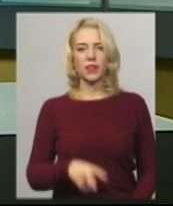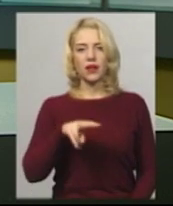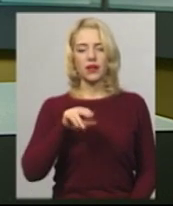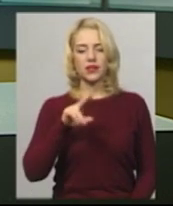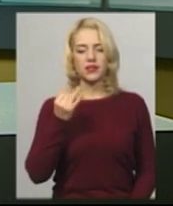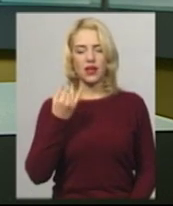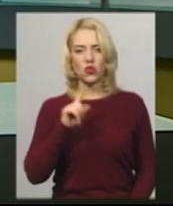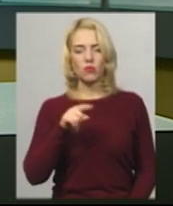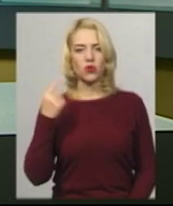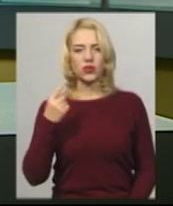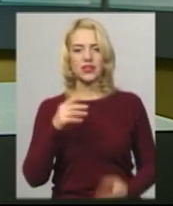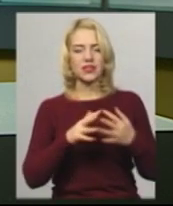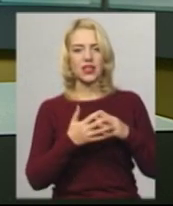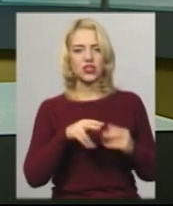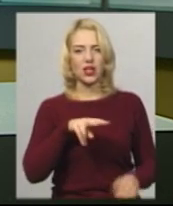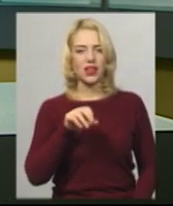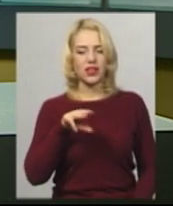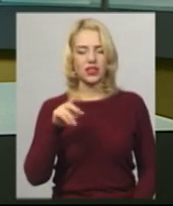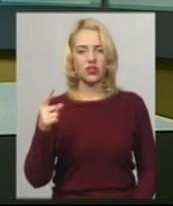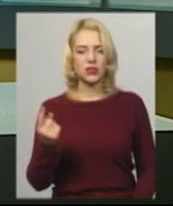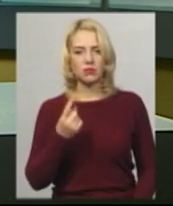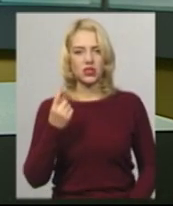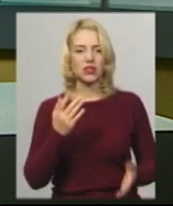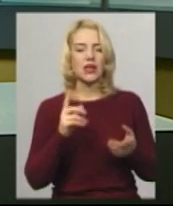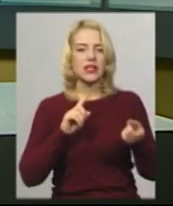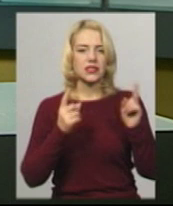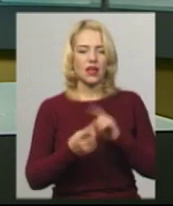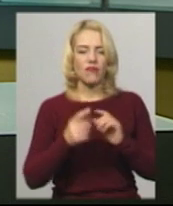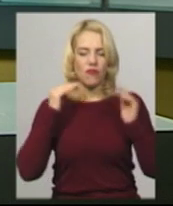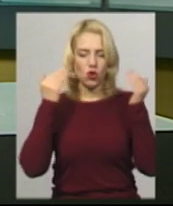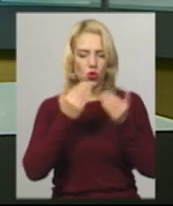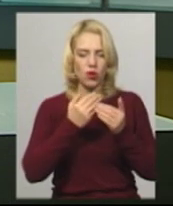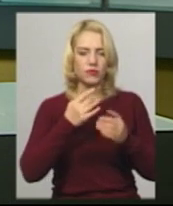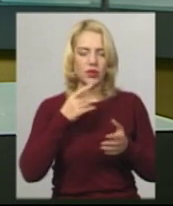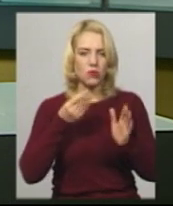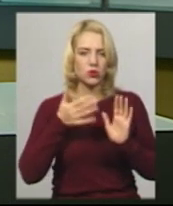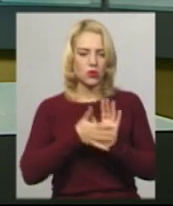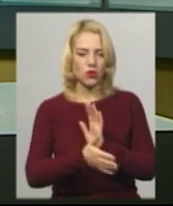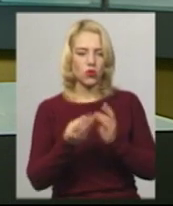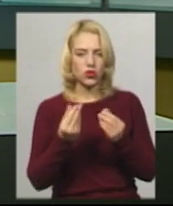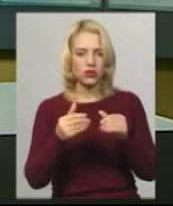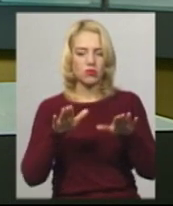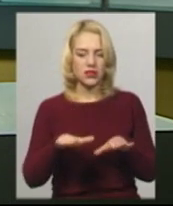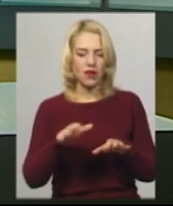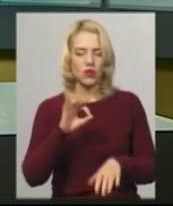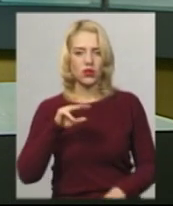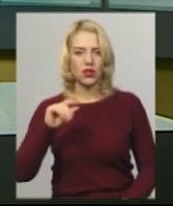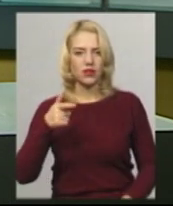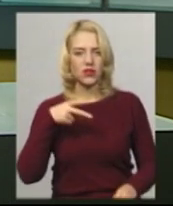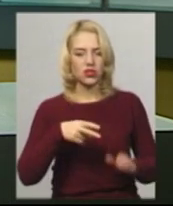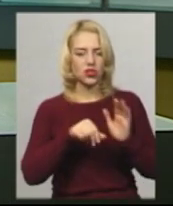номер один у селищі Летичів одним з перших став автономним розпорядником коштів у місцевій ОТГ. З 2016